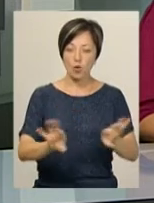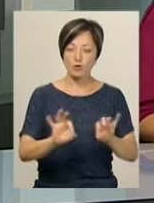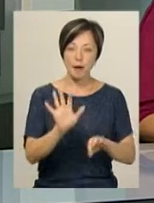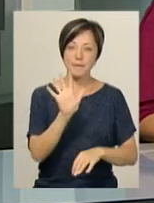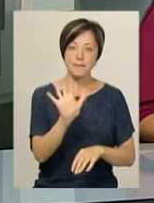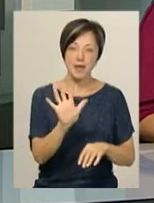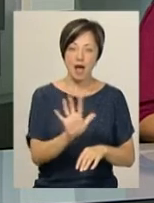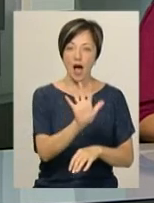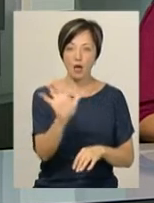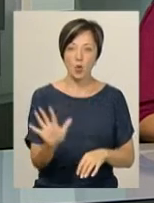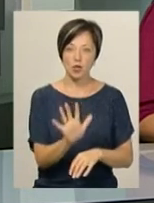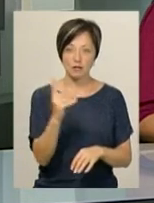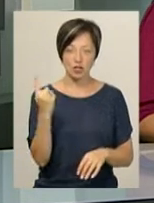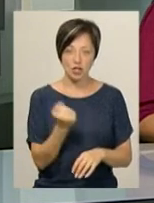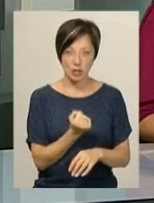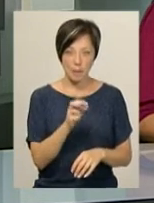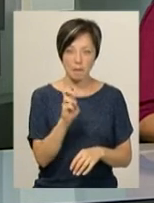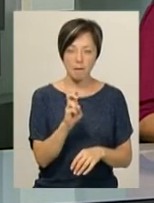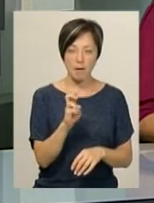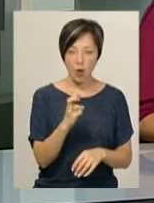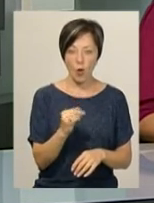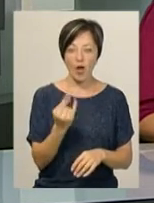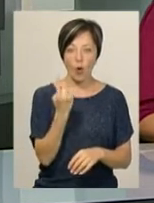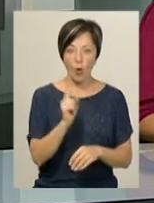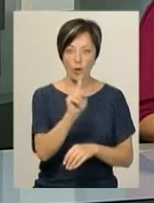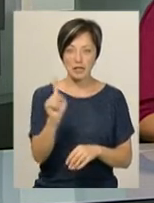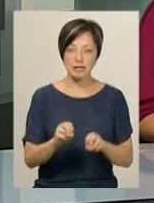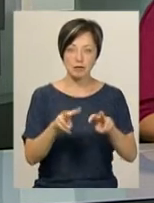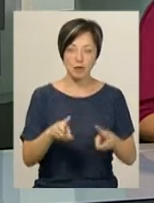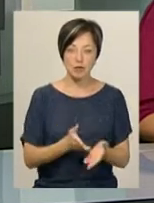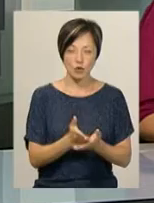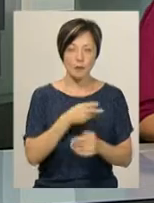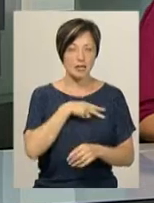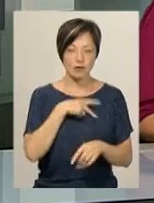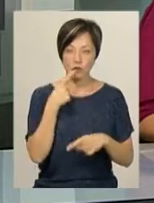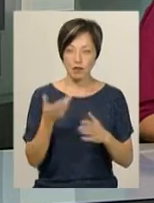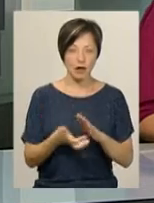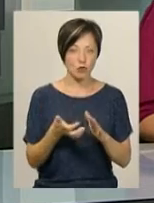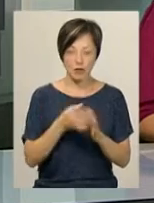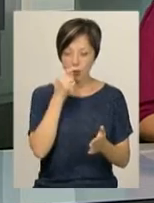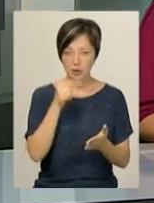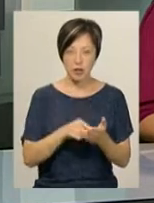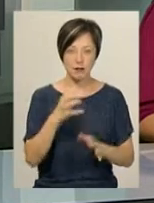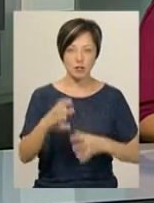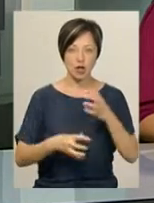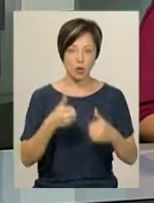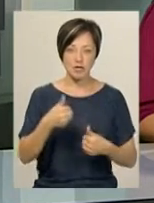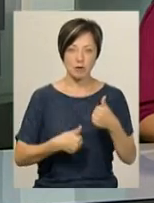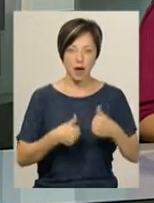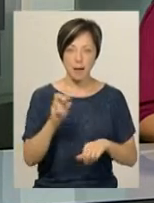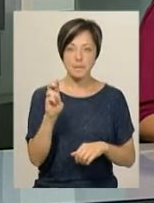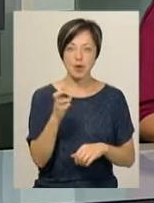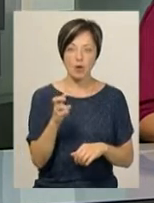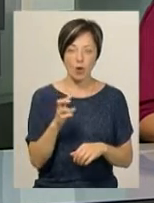мав 5 годин в тиждень біології та години спецкурсу. Та призер олімпіади, каже, цього було недостатньо, щоб потрапити на міжнародні змагання